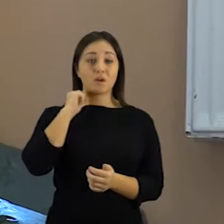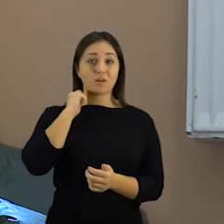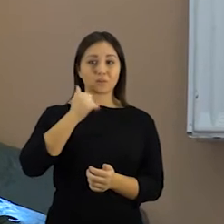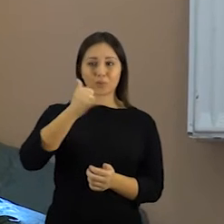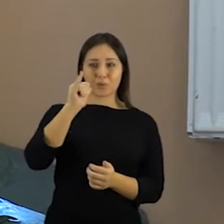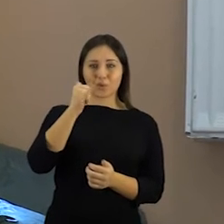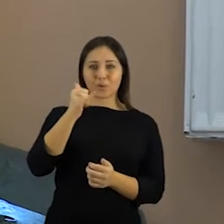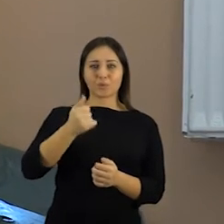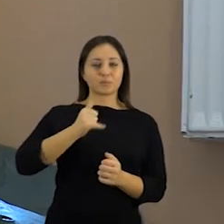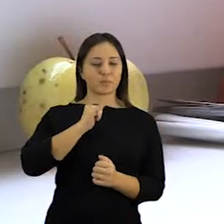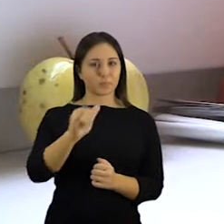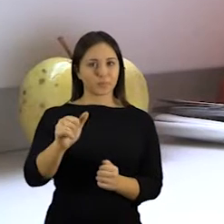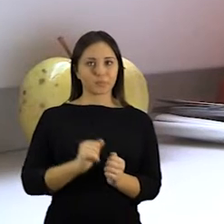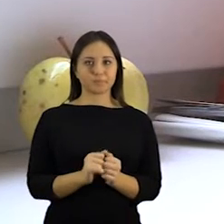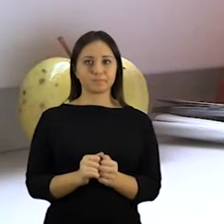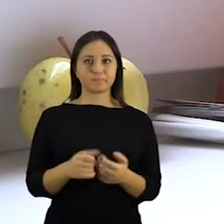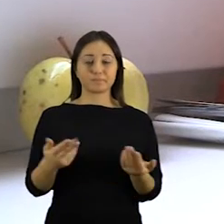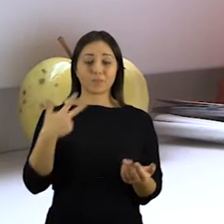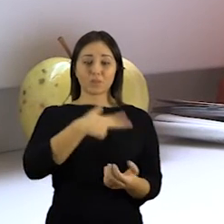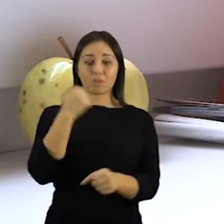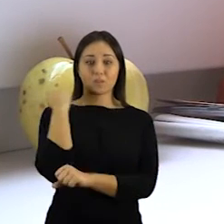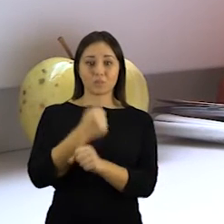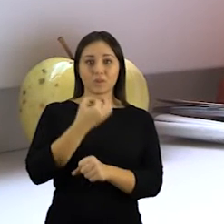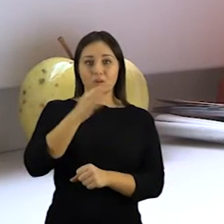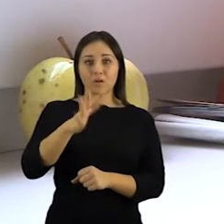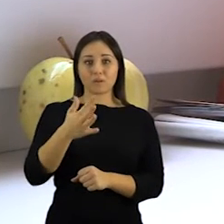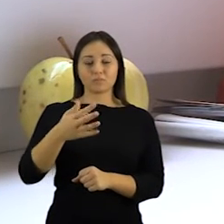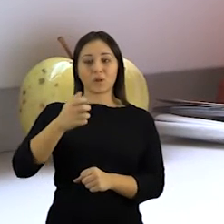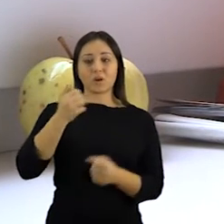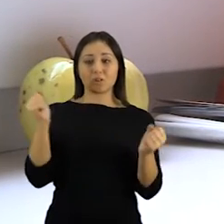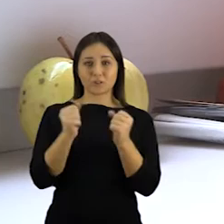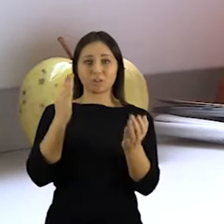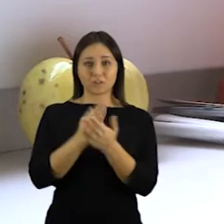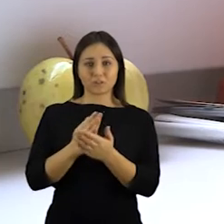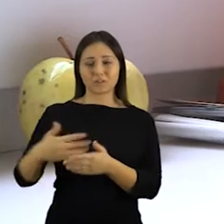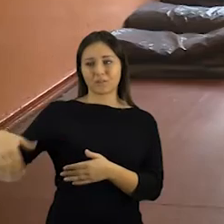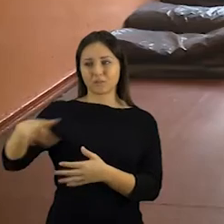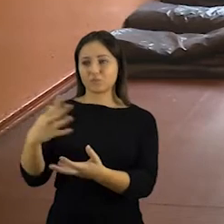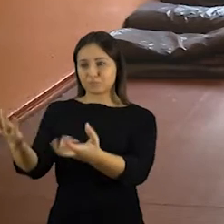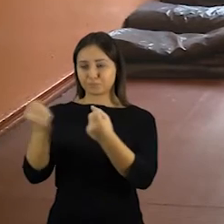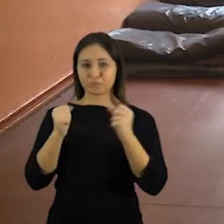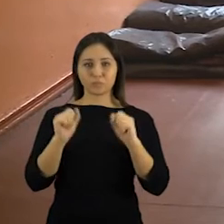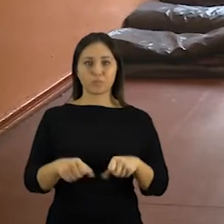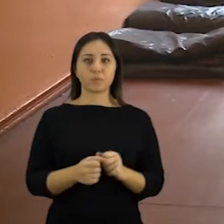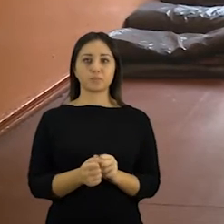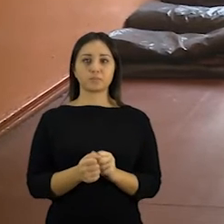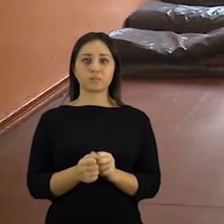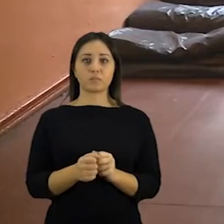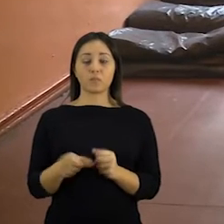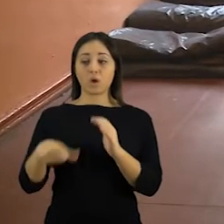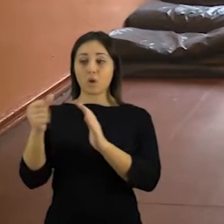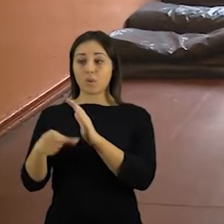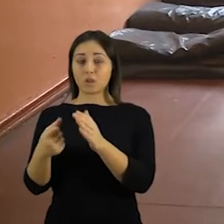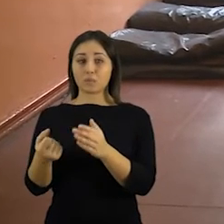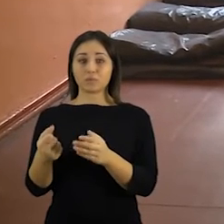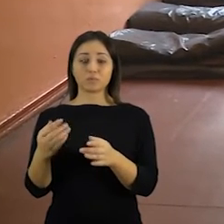tikrų taisyklių, iš kurių ir nesisvaiginti alkoholių, socialiniai darbuotojai sako, kad per šalčius priima visus. Ieškantis nakvinės čia atvyksta